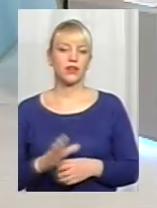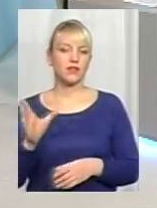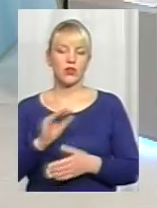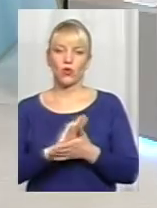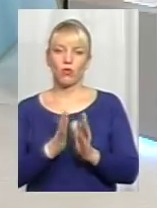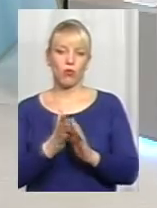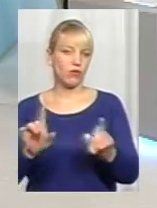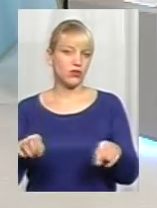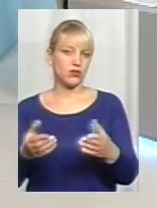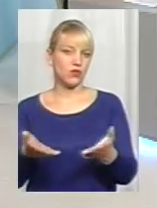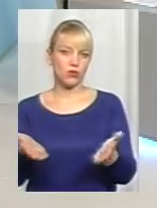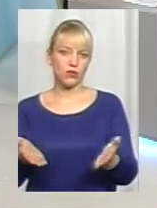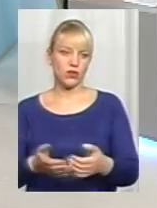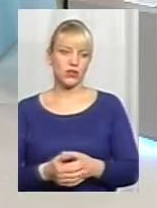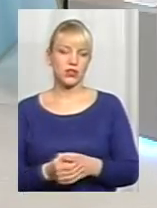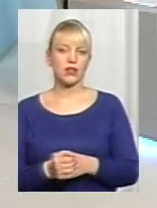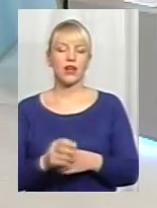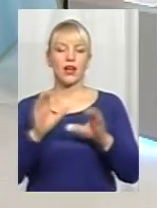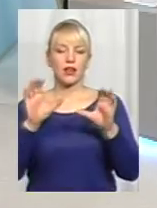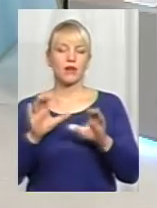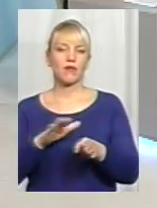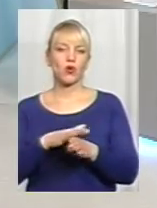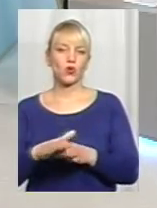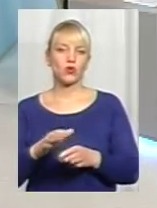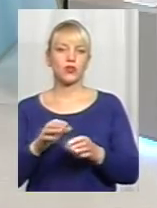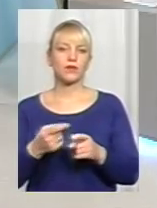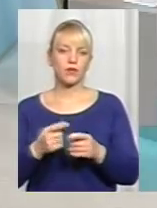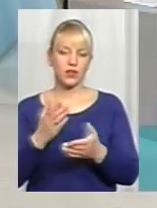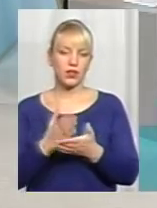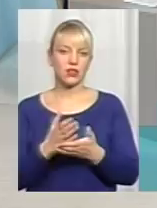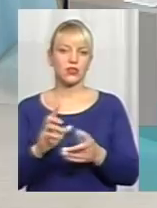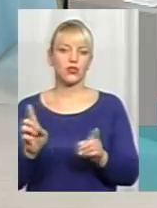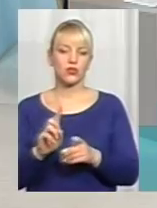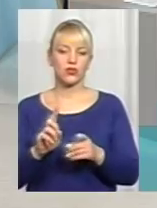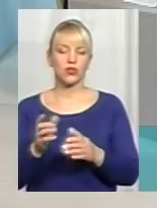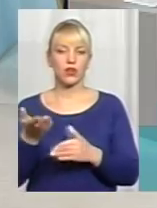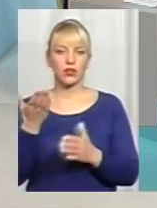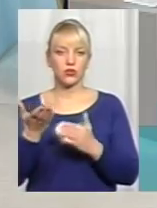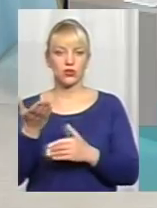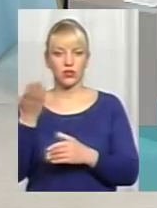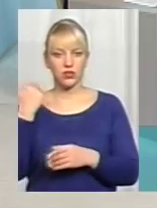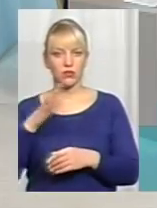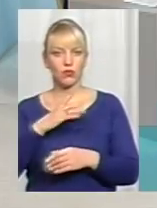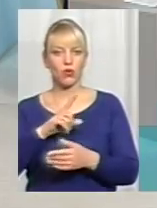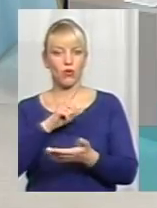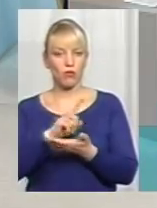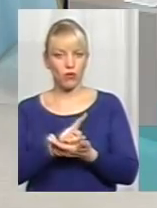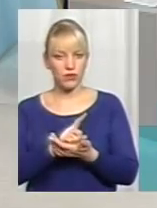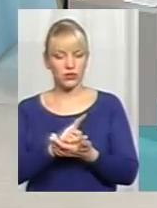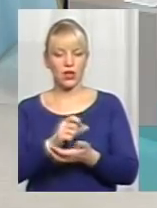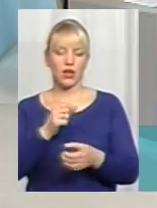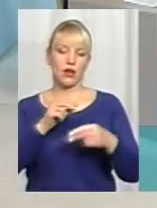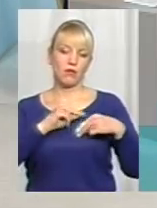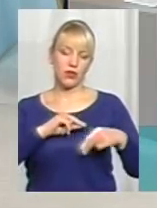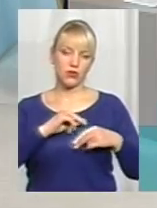створені, тим більше, що новим кримінальним виконавчим кодексом передбачено. Про те, що якщо раніше було в виправній колонії, це був обов'язок засуджений працювати, зараз це є право. Хочу